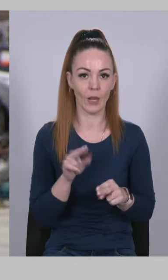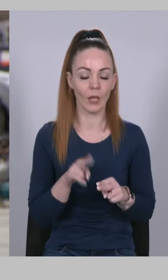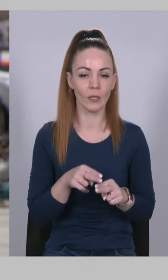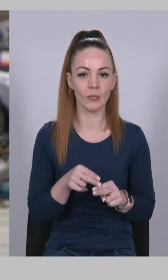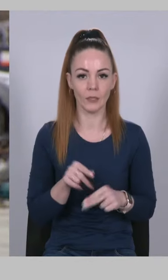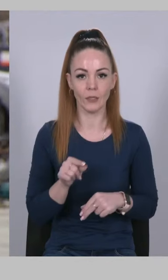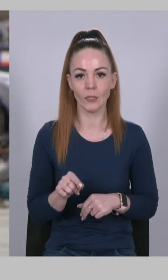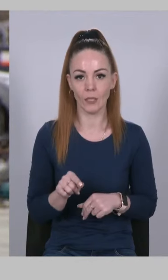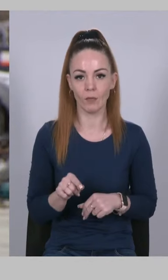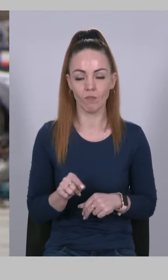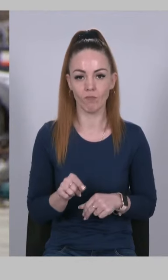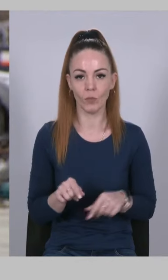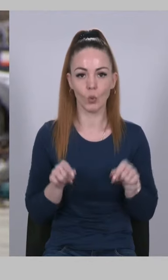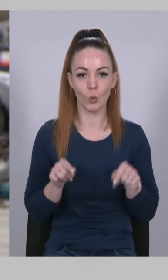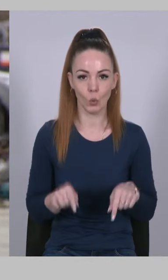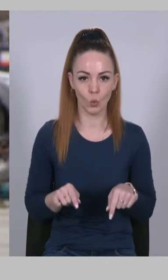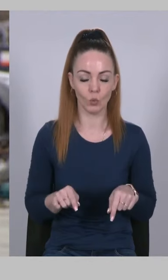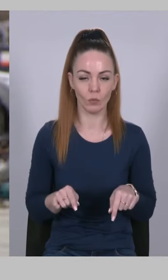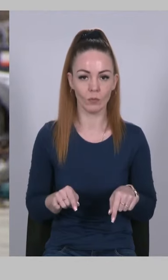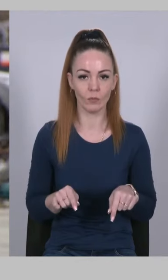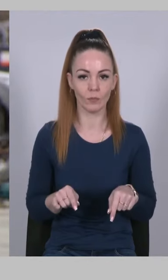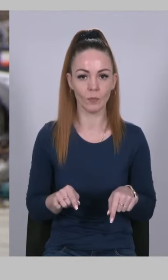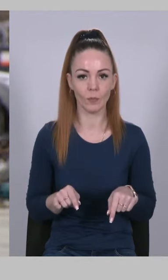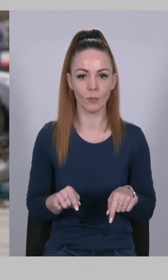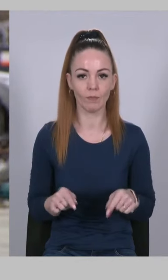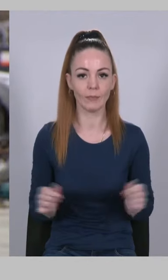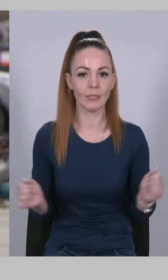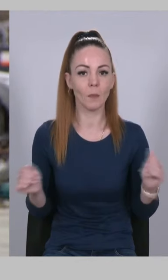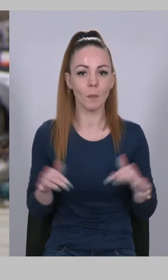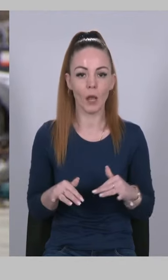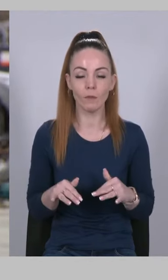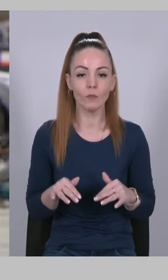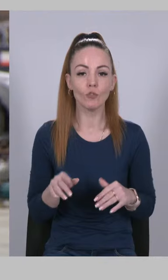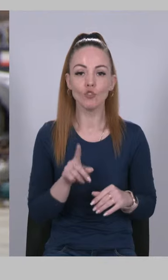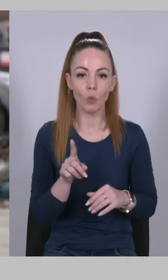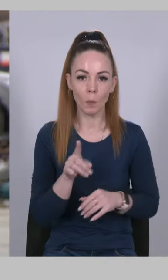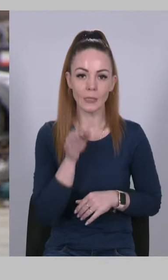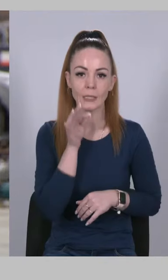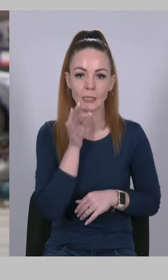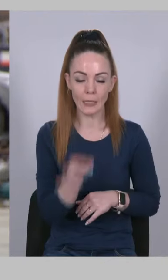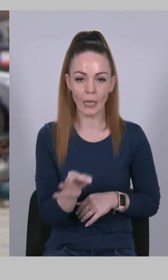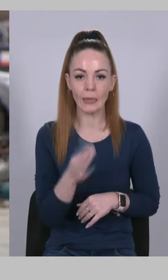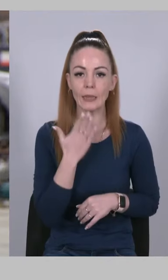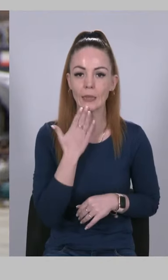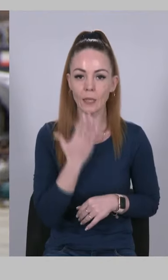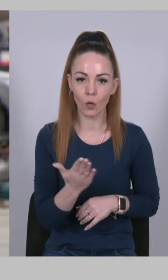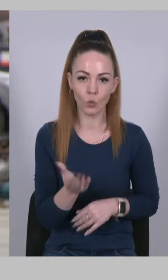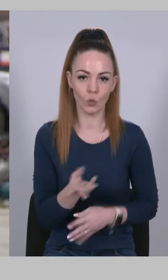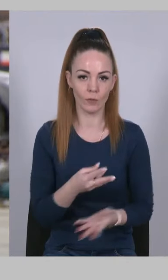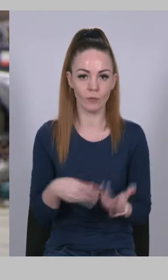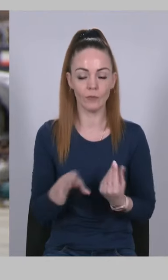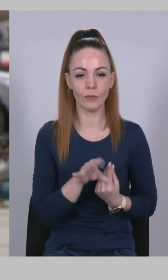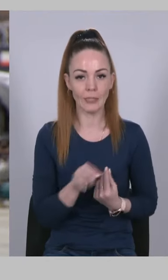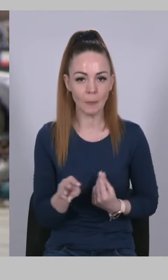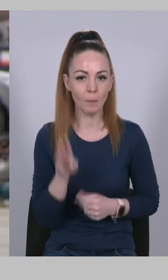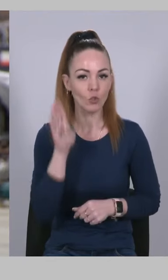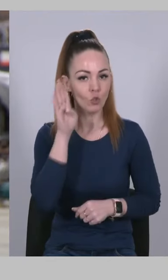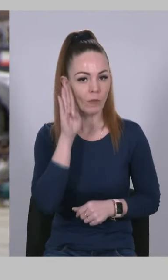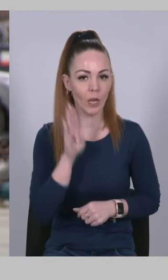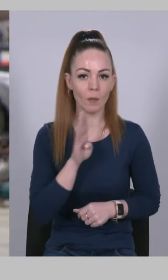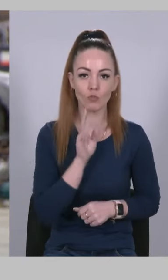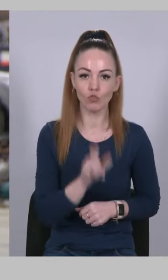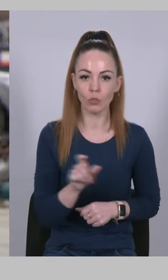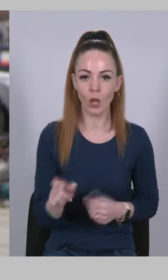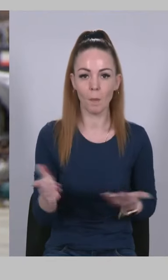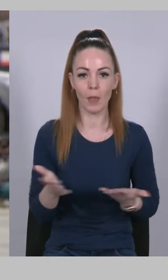І тут ми зібралися до того, щоб сказати дякую всім чоловікам та жінкам, які